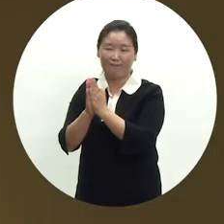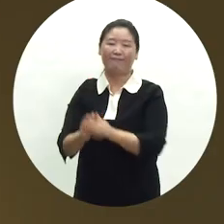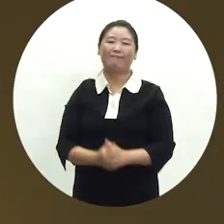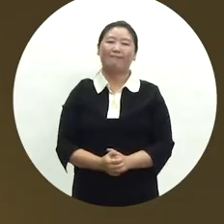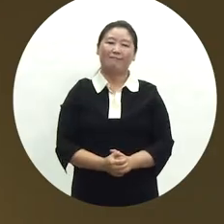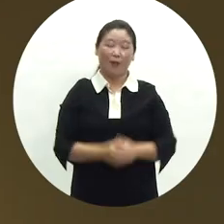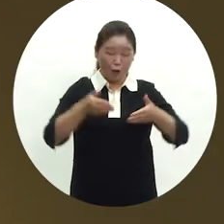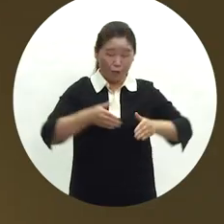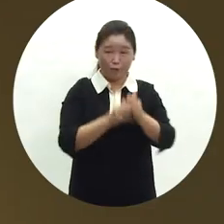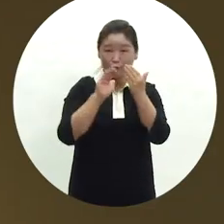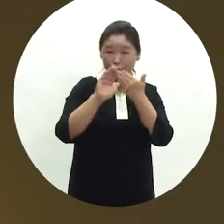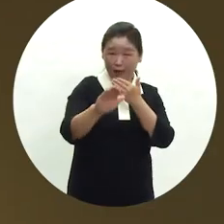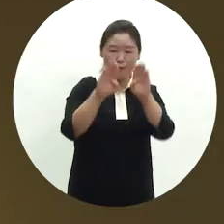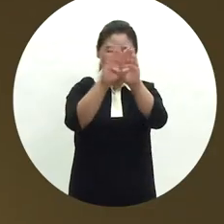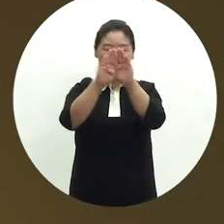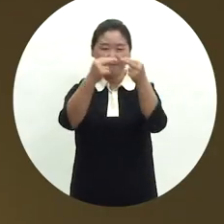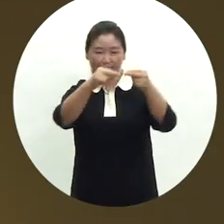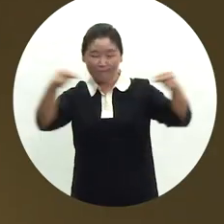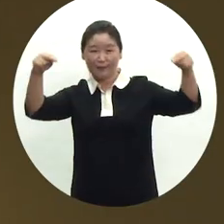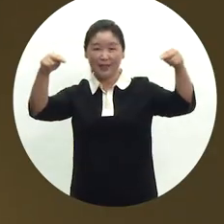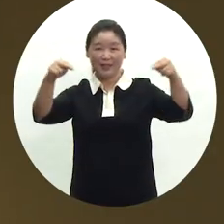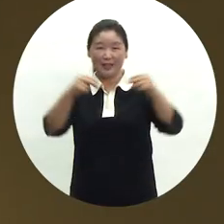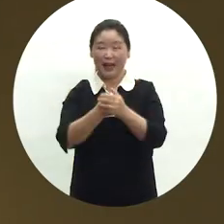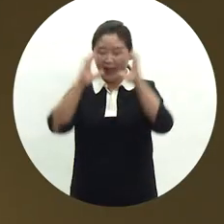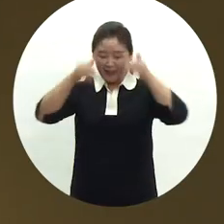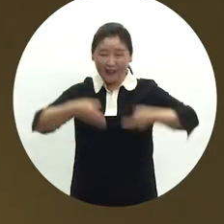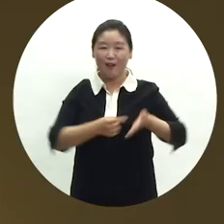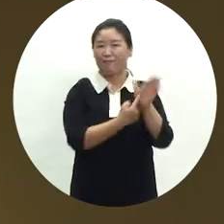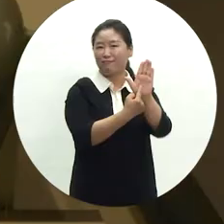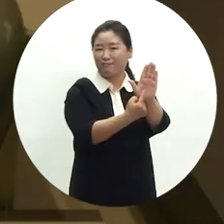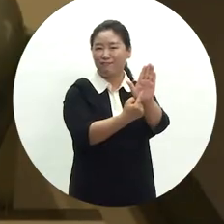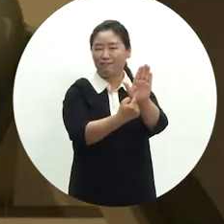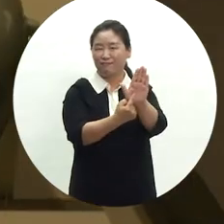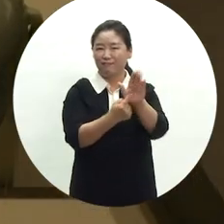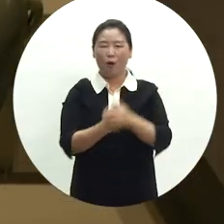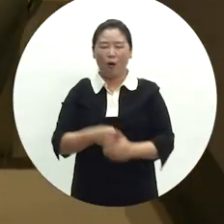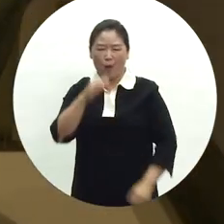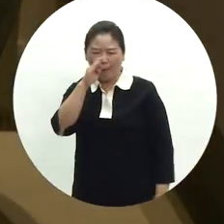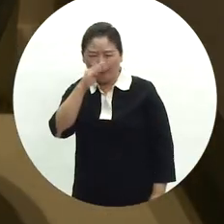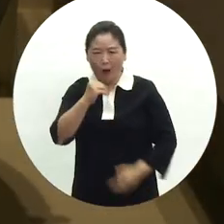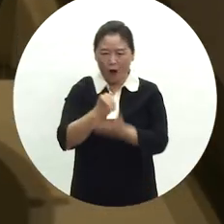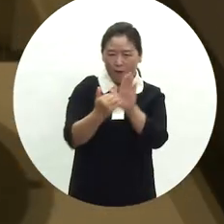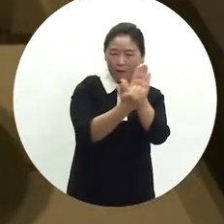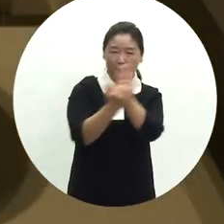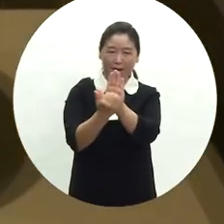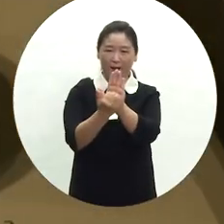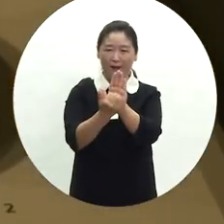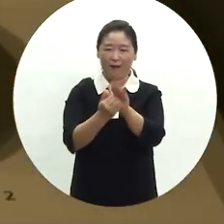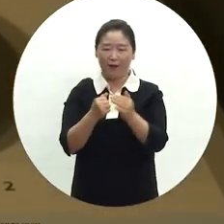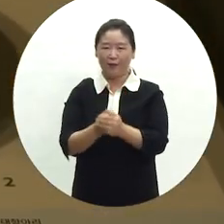출산 후에는 대문에 금줄을 쳐 아이의 출생을 알리고 부정한 출입을 막았으며